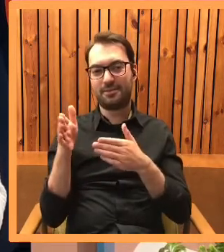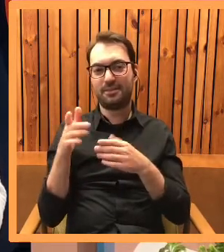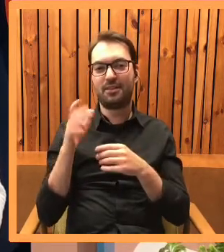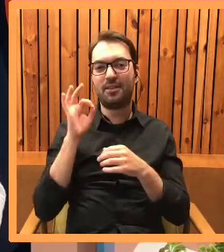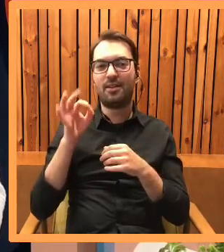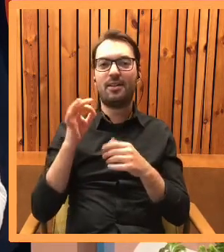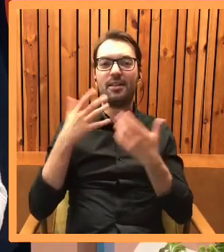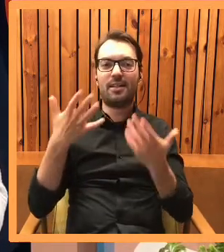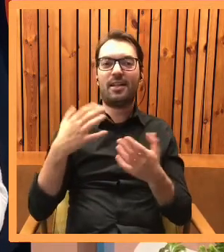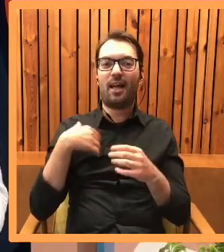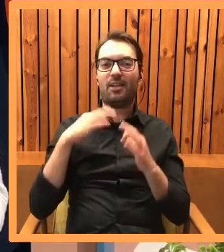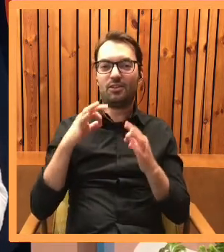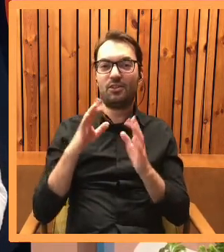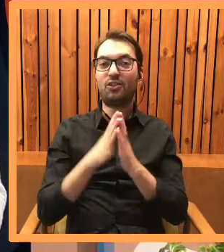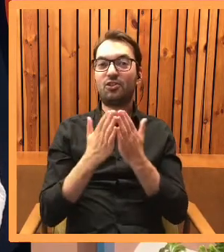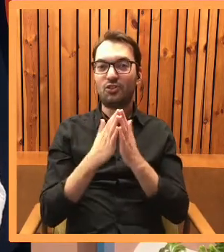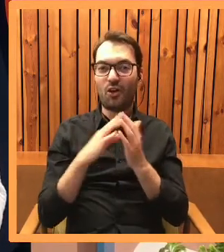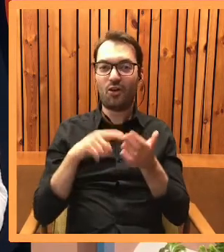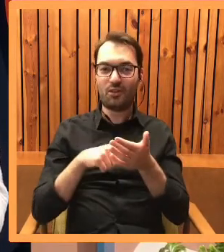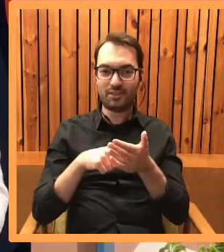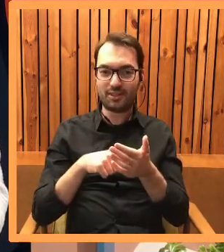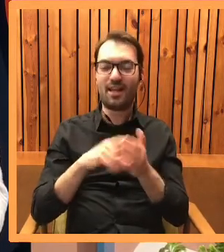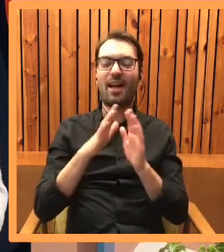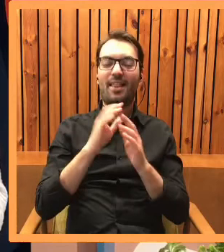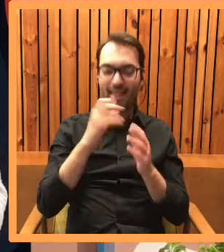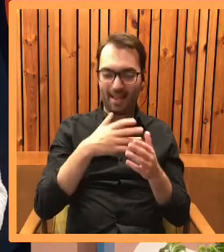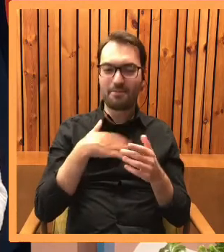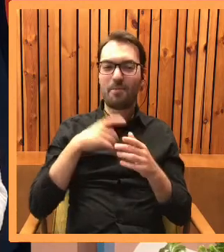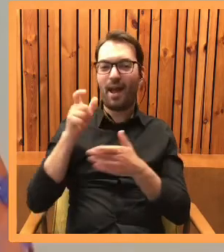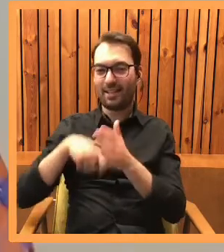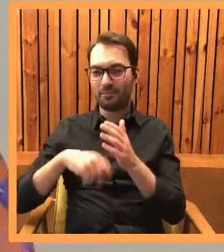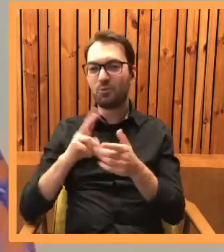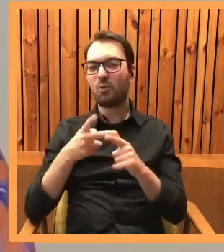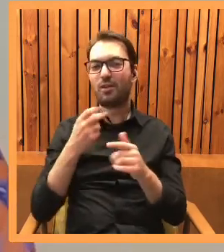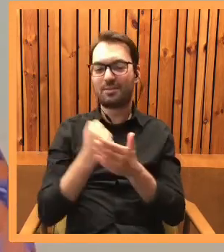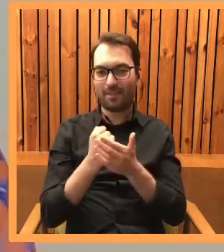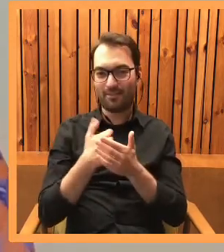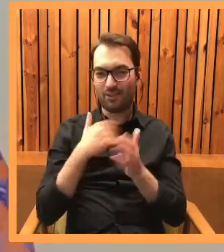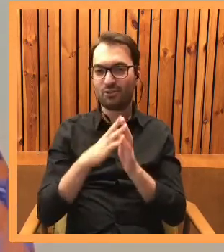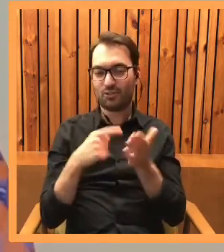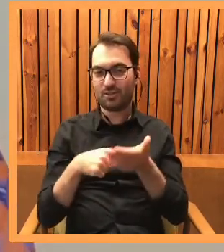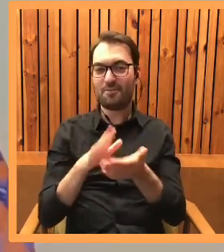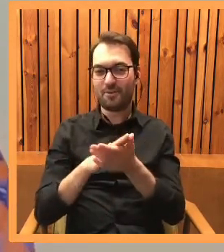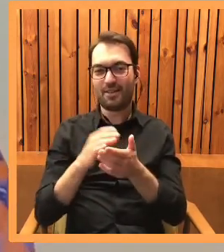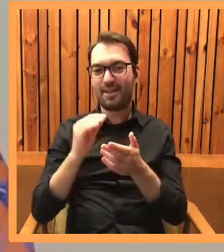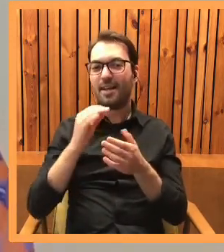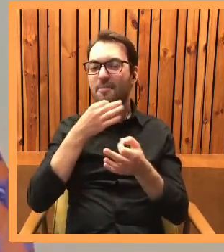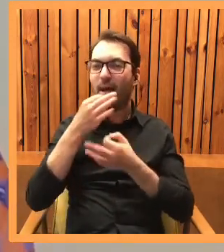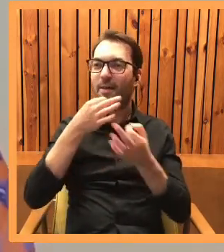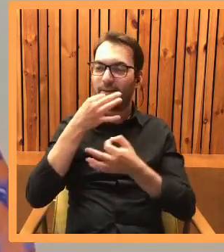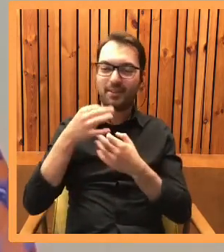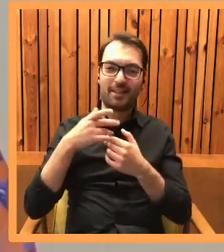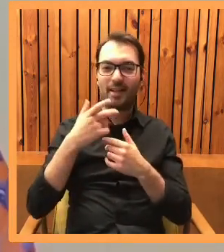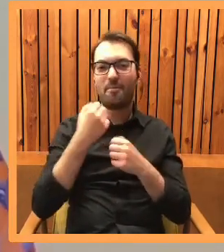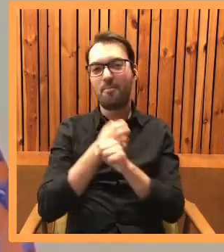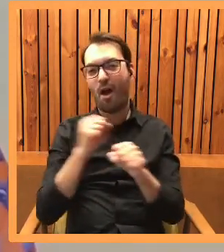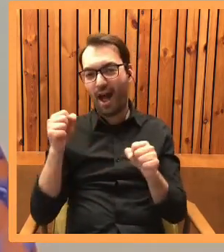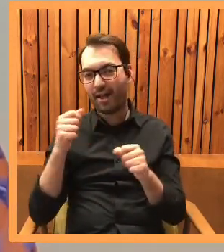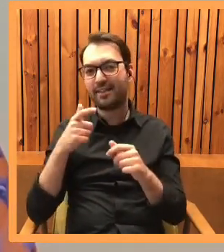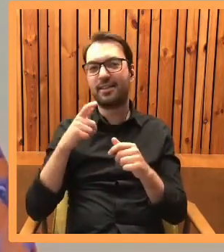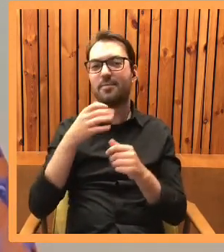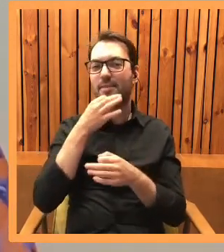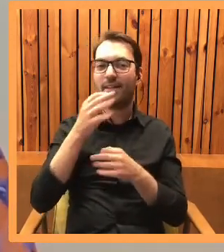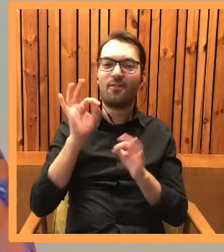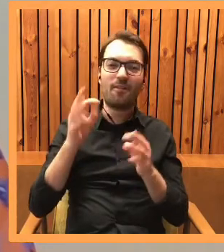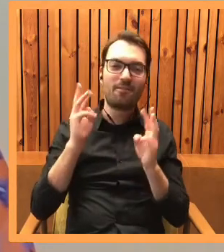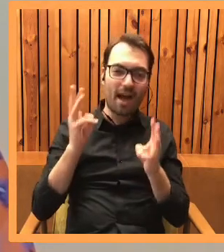tego Pani Kasiu, bo ja dzisiaj też z książką, po receptę to jedna sprawa, ale po drugą jestem z książką i dopytują o losy bohaterów, pytają Cię o